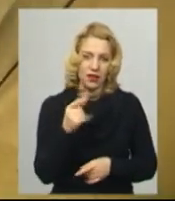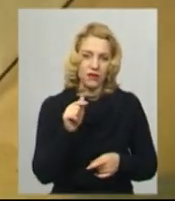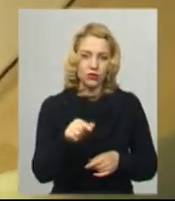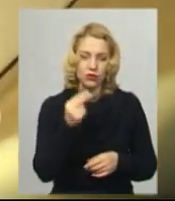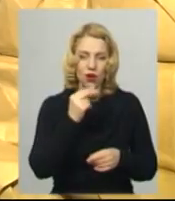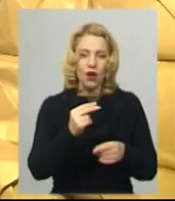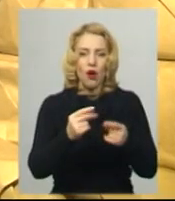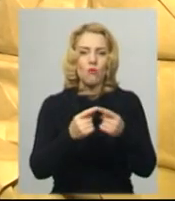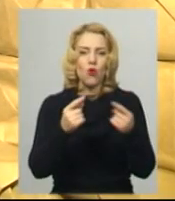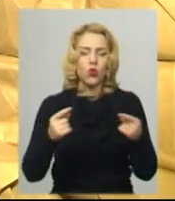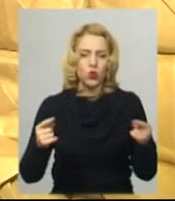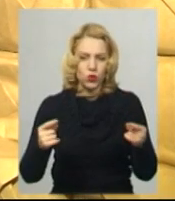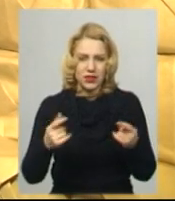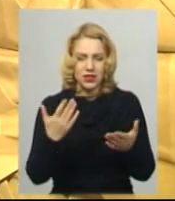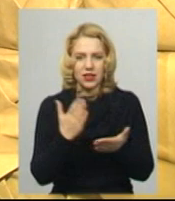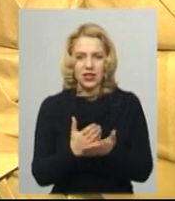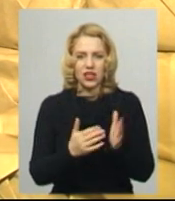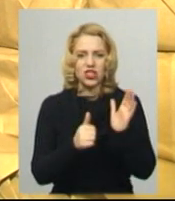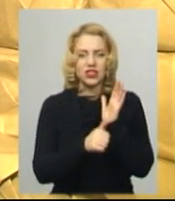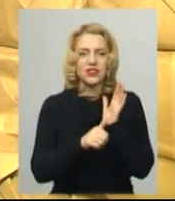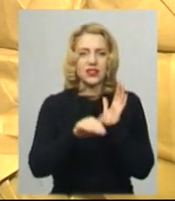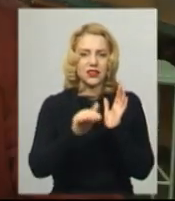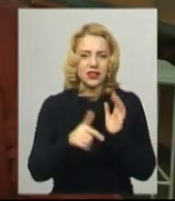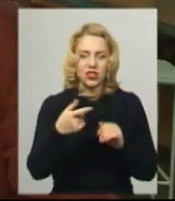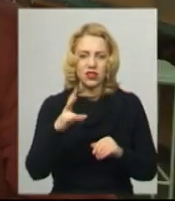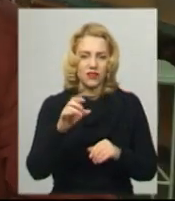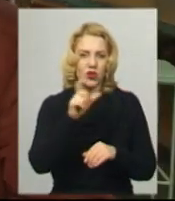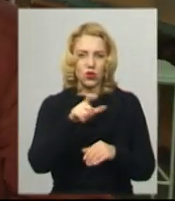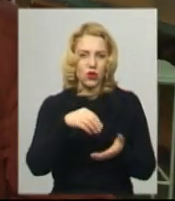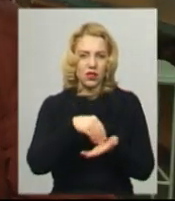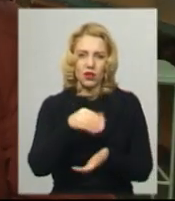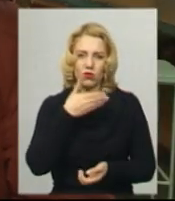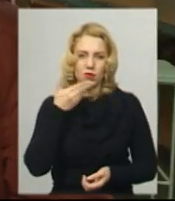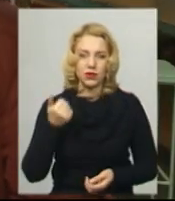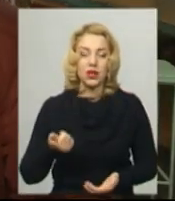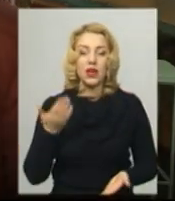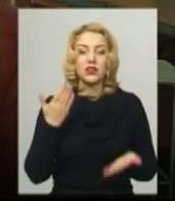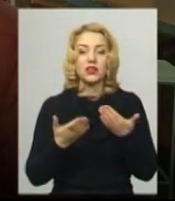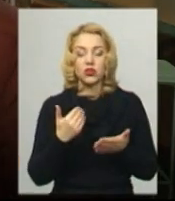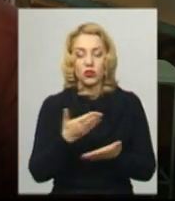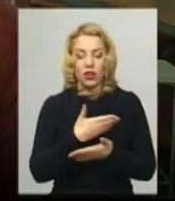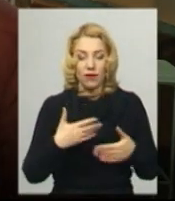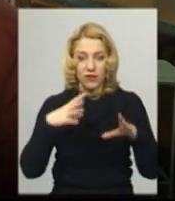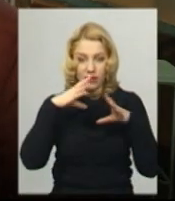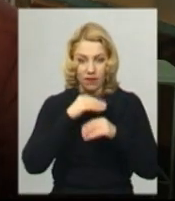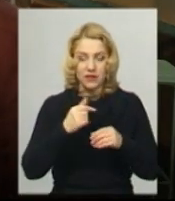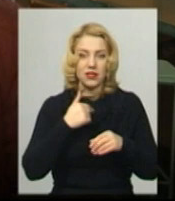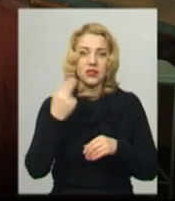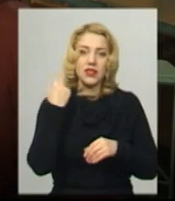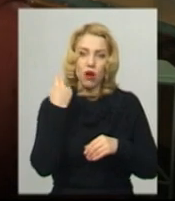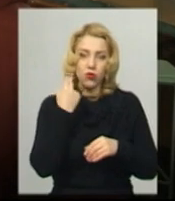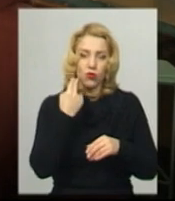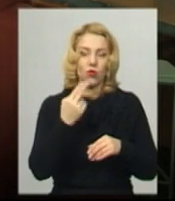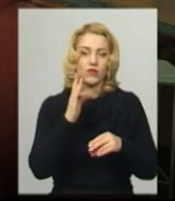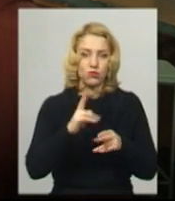Надія Зарицька, на майже 80 тисяч гривень, та на неї немає покупців. Якщо в нас вдасться і ми погасимо заборгованість,